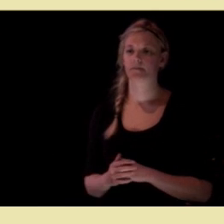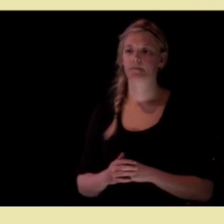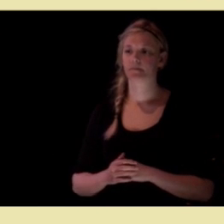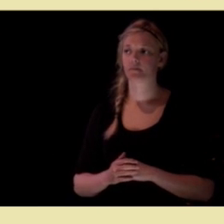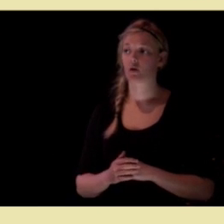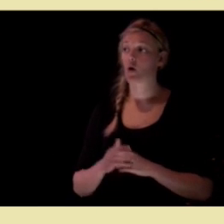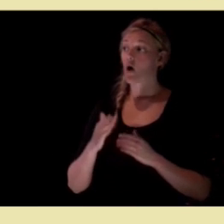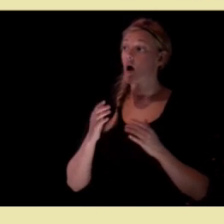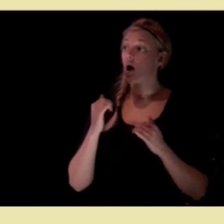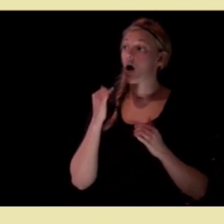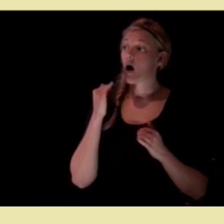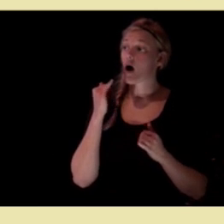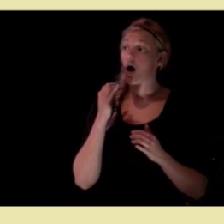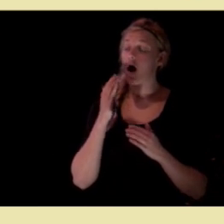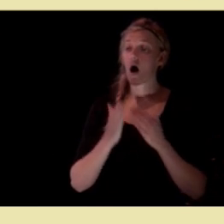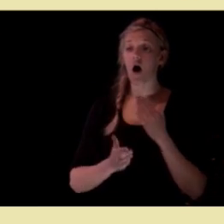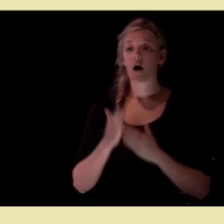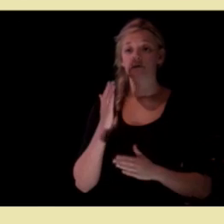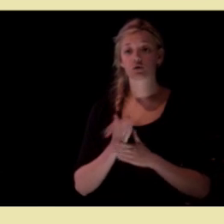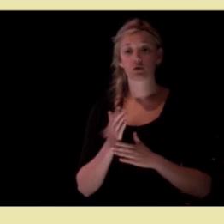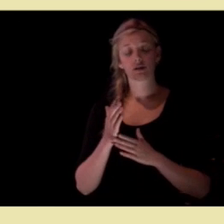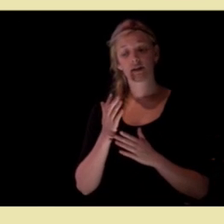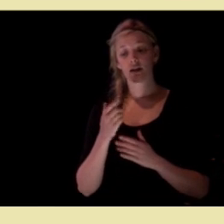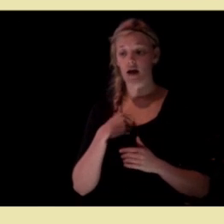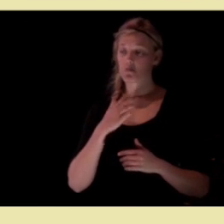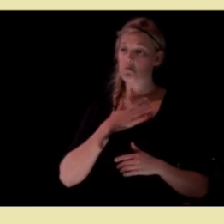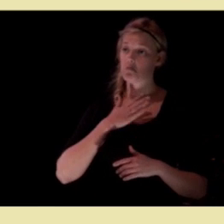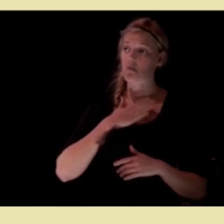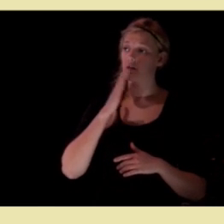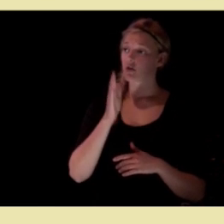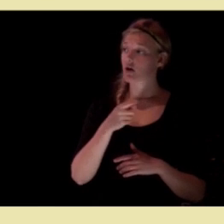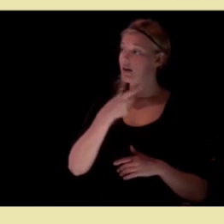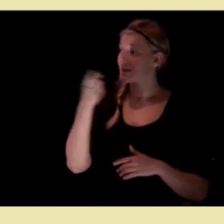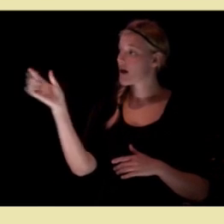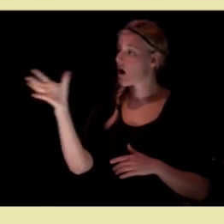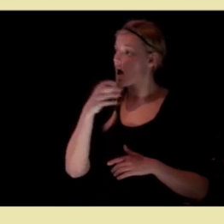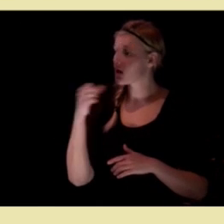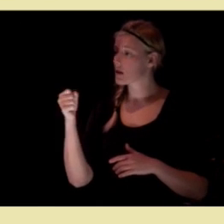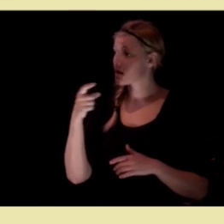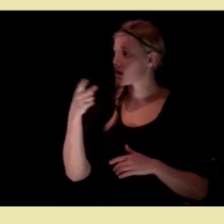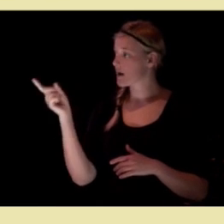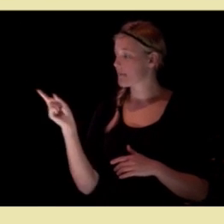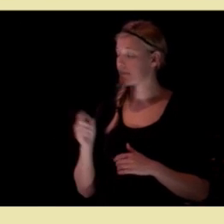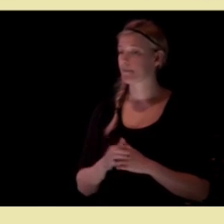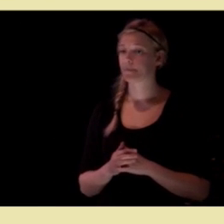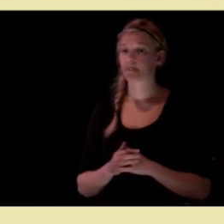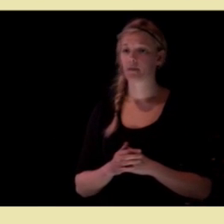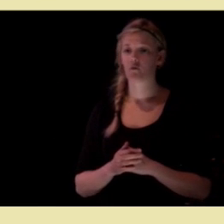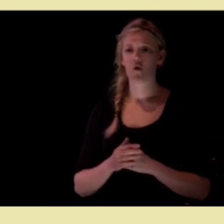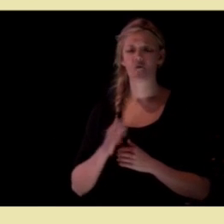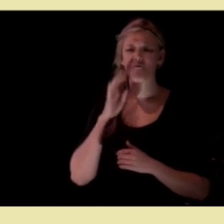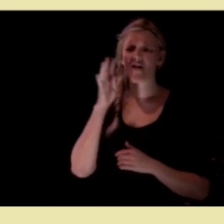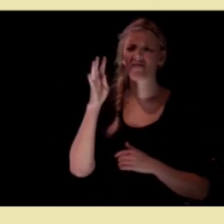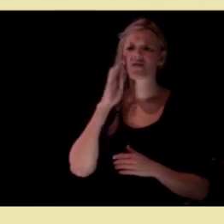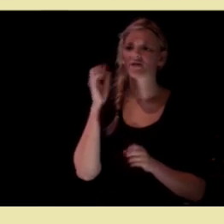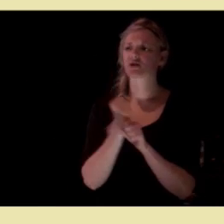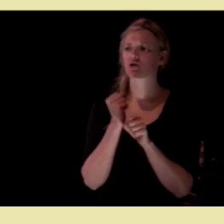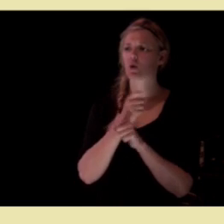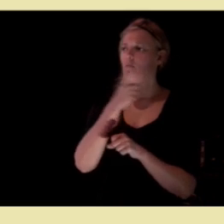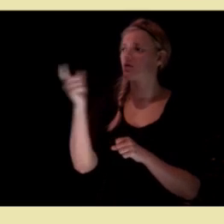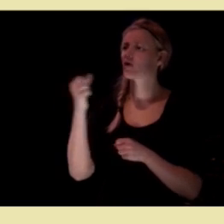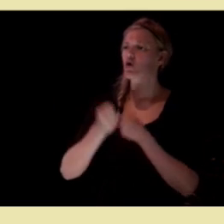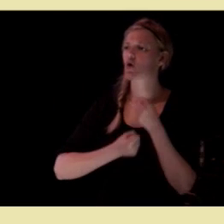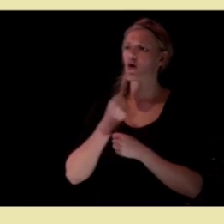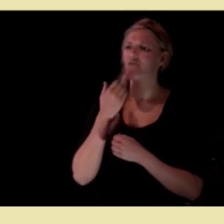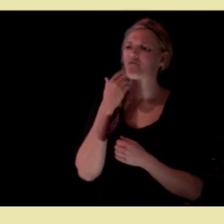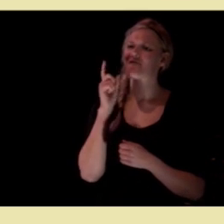avslutningsvis lyst til å takke dere alle for den fantastiske jobben som dere gjør